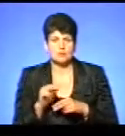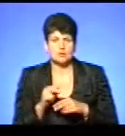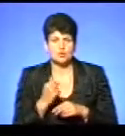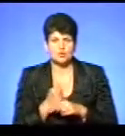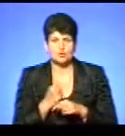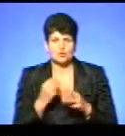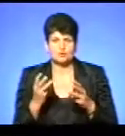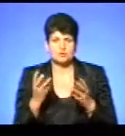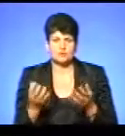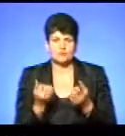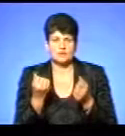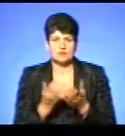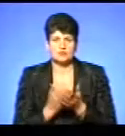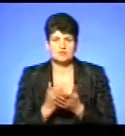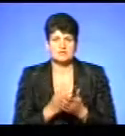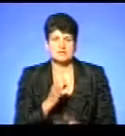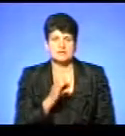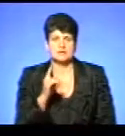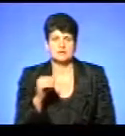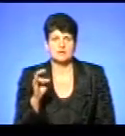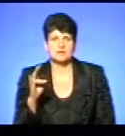пожежно-рятувальної служби Сергій Данілін.